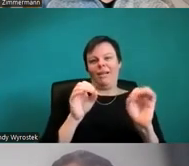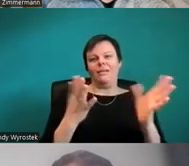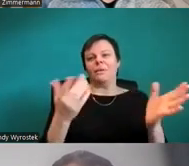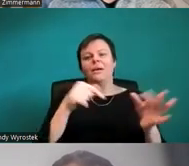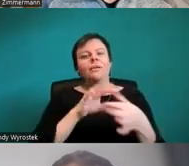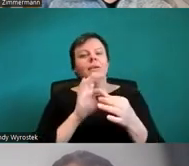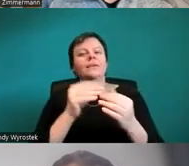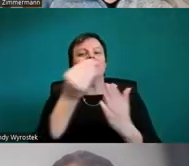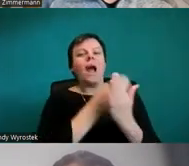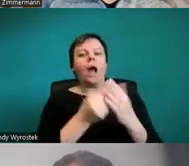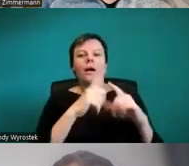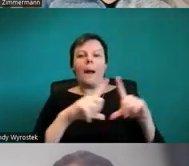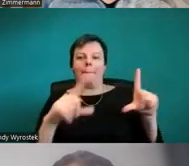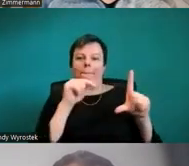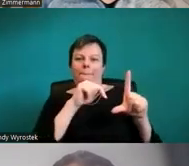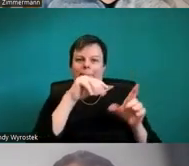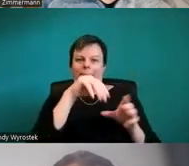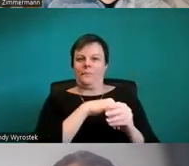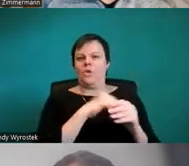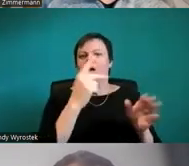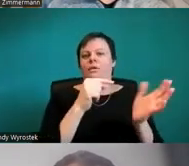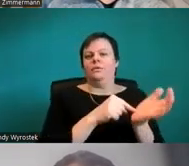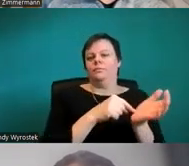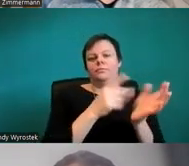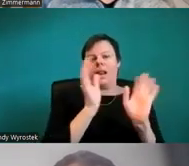weitergebe, sodass ich die Leute das selber durchlesen kann.